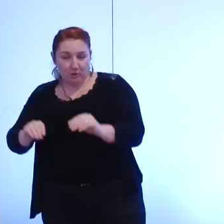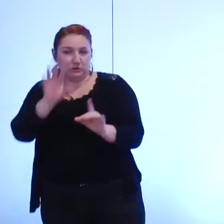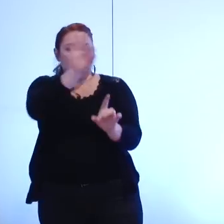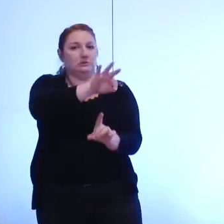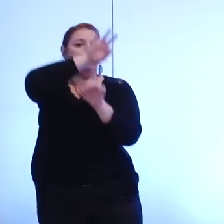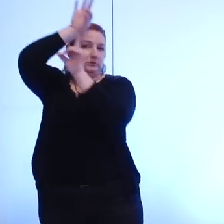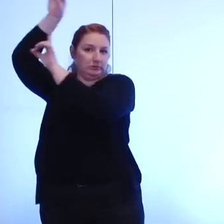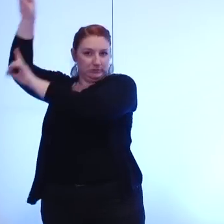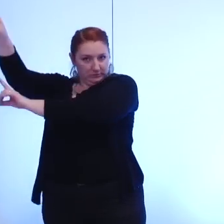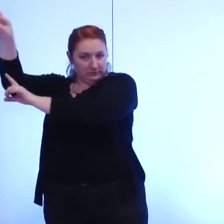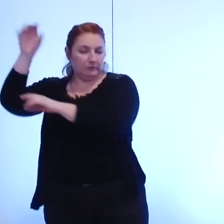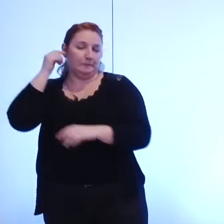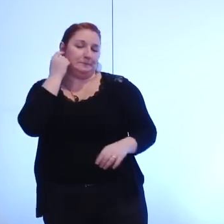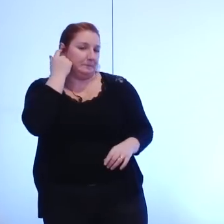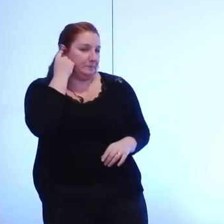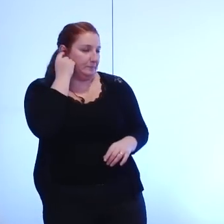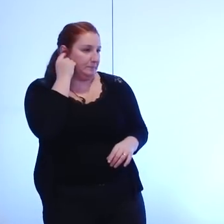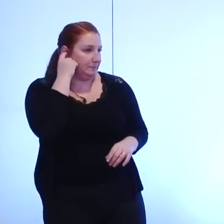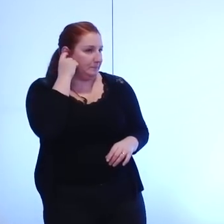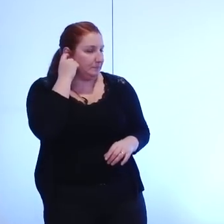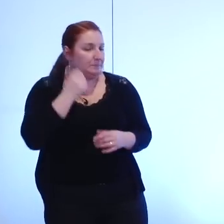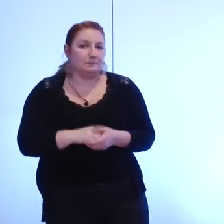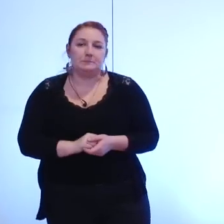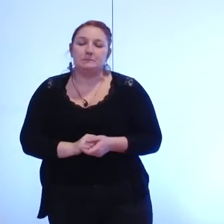vont être donc transférés